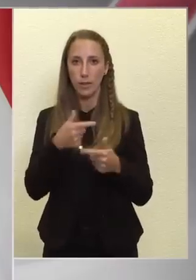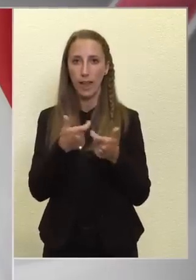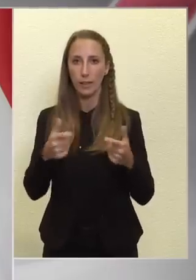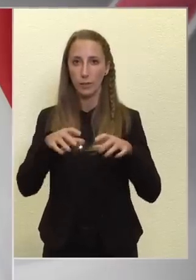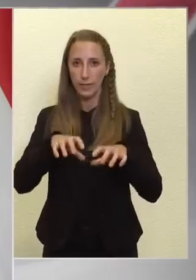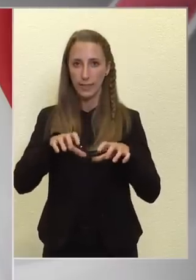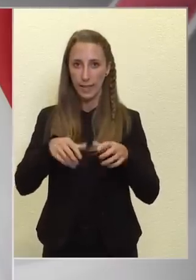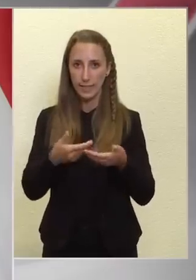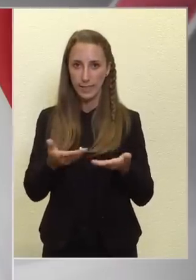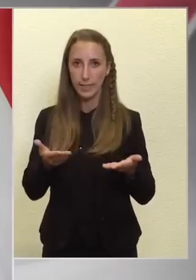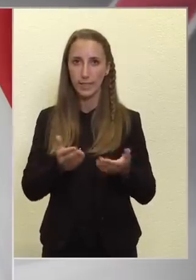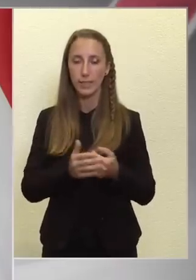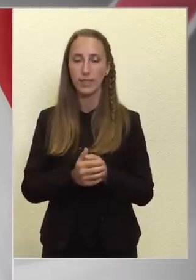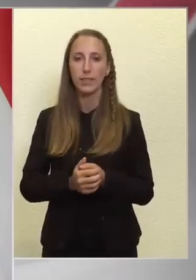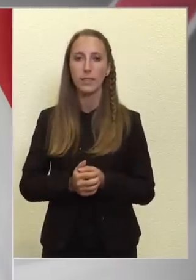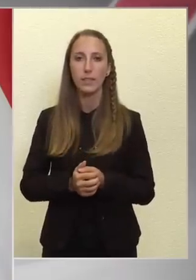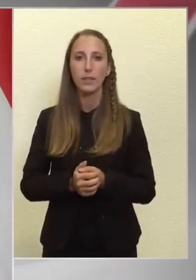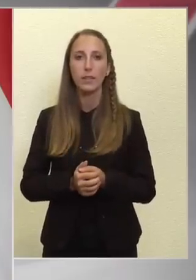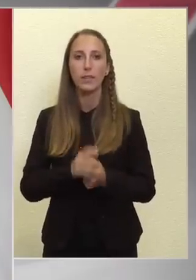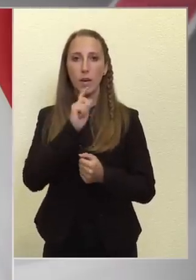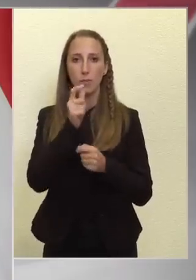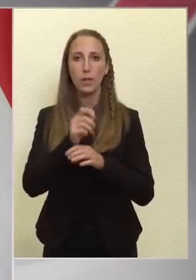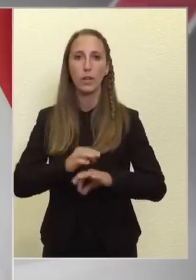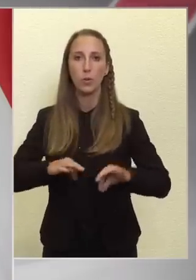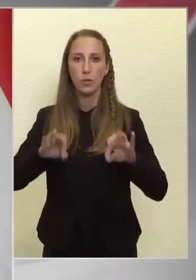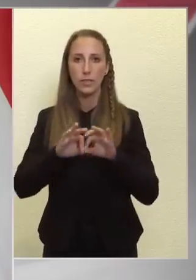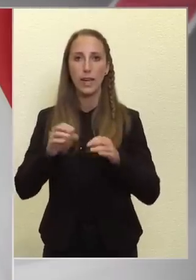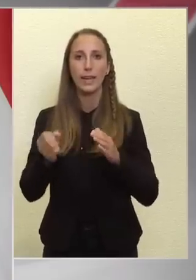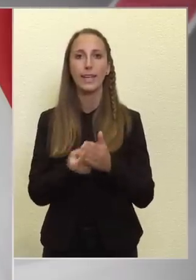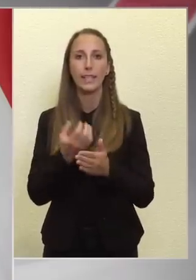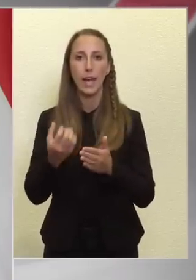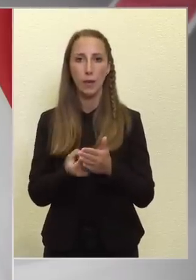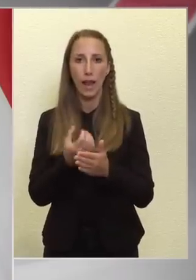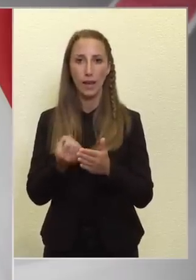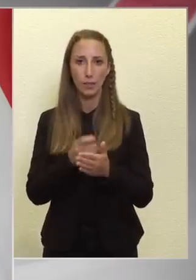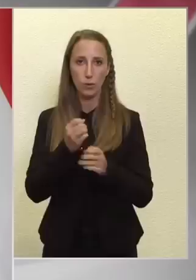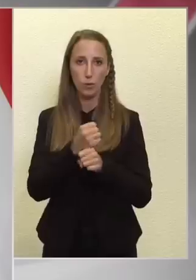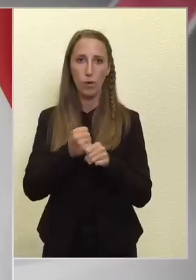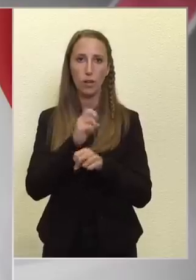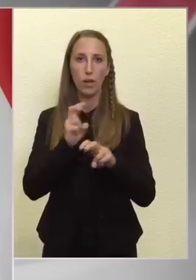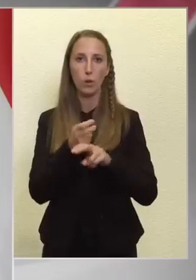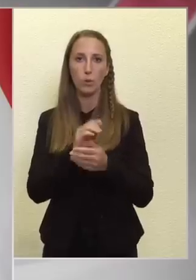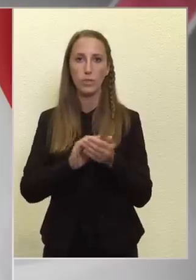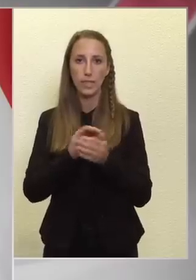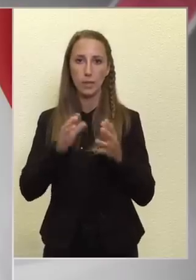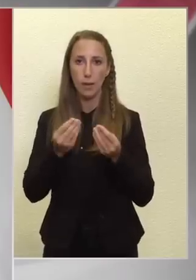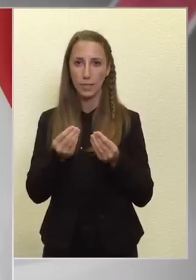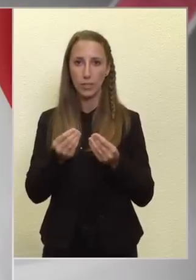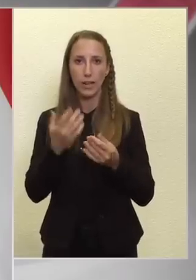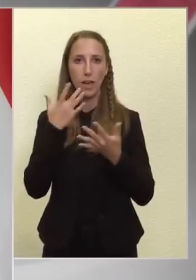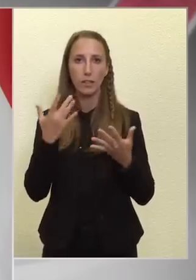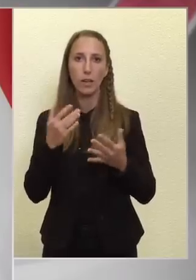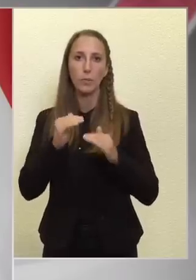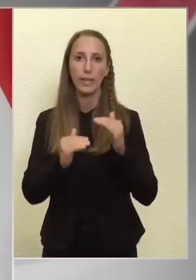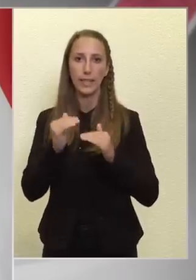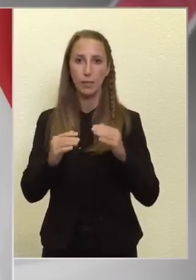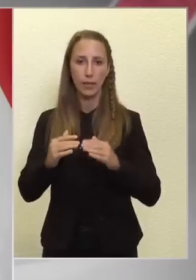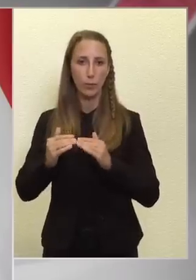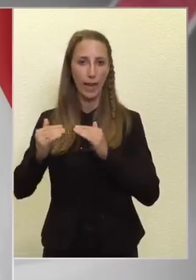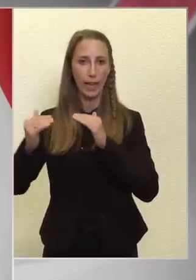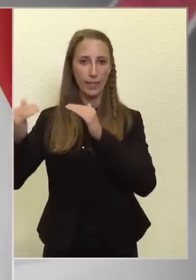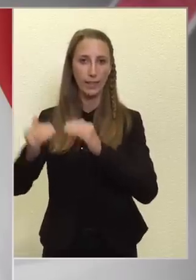teszi azt, hogy a magyarországi kitermelhető barnakőszén mennyiség az nagymértékben növekedjen.